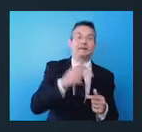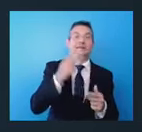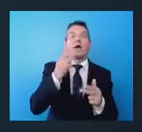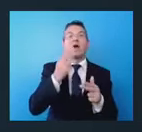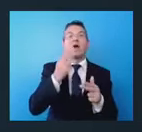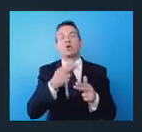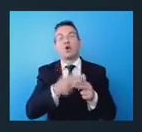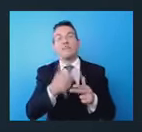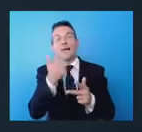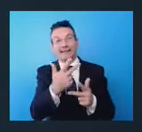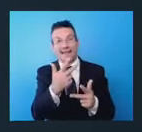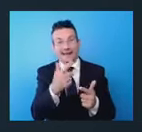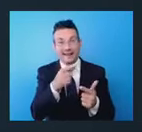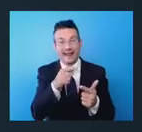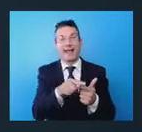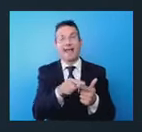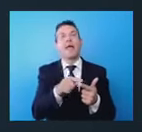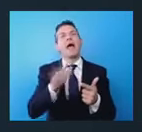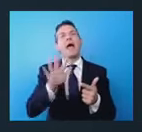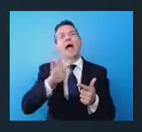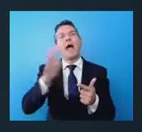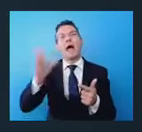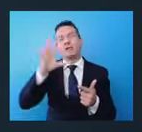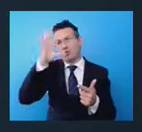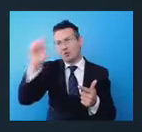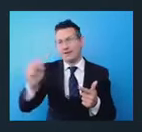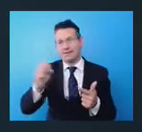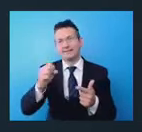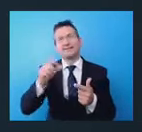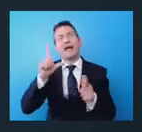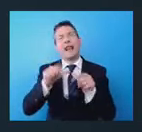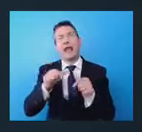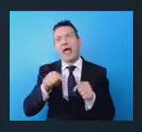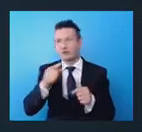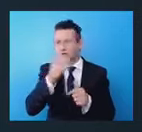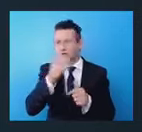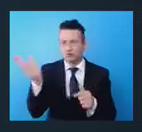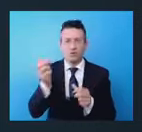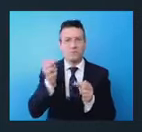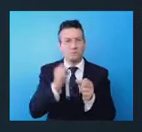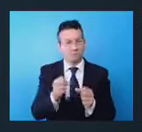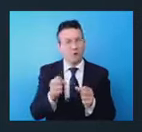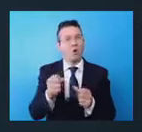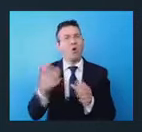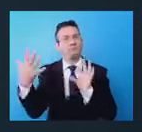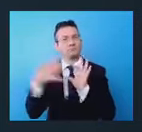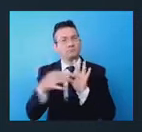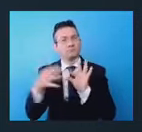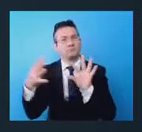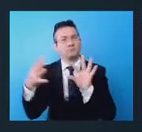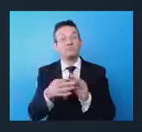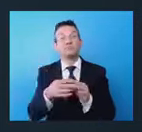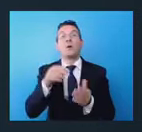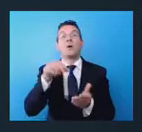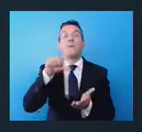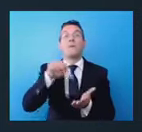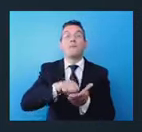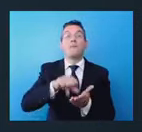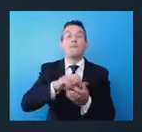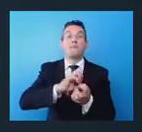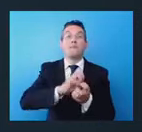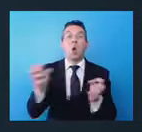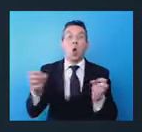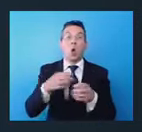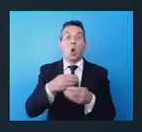anche alle altre università del Lazio, che si deve configurare come un centro di alta formazione